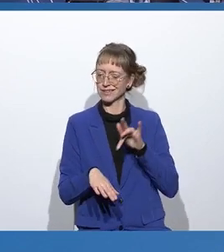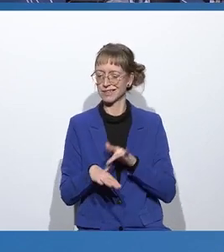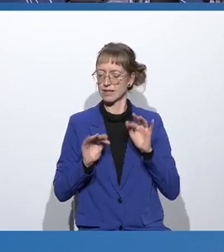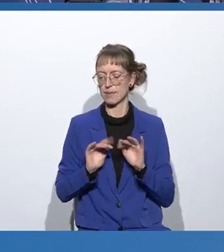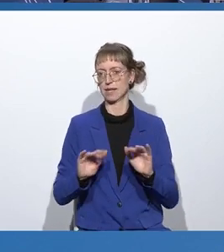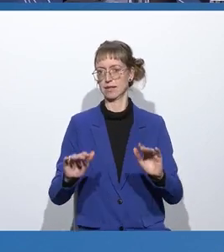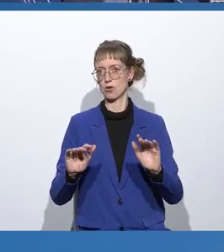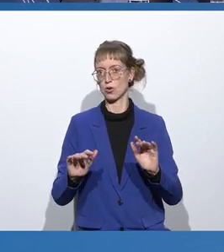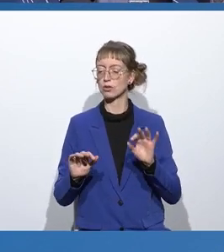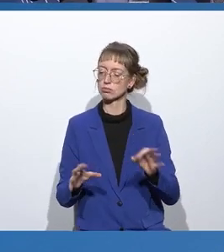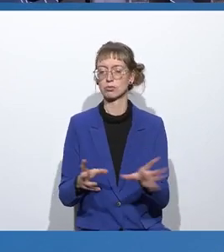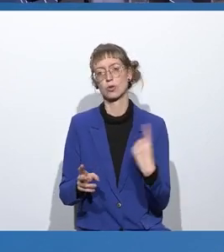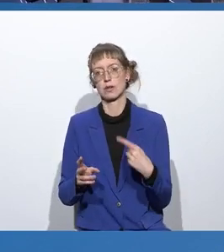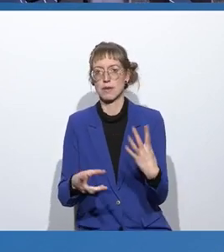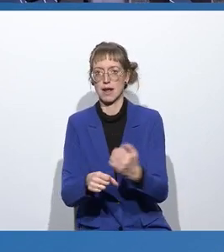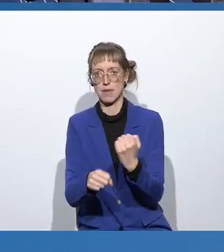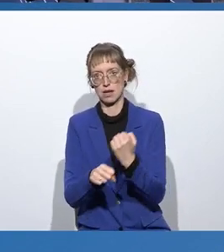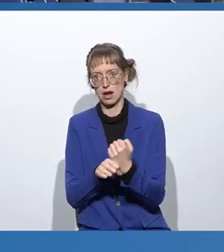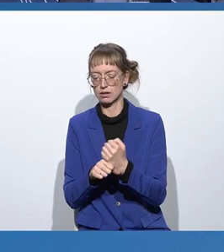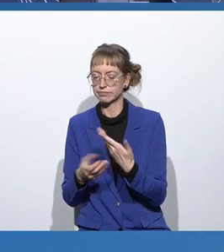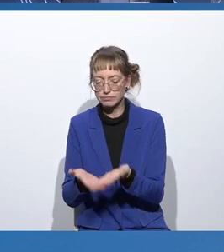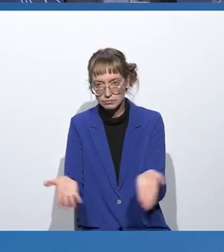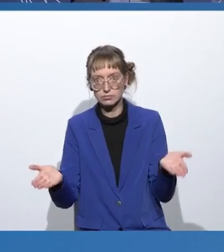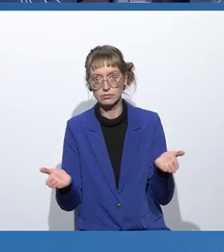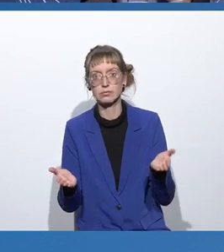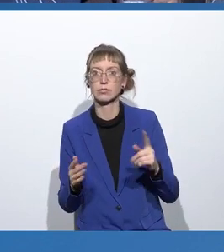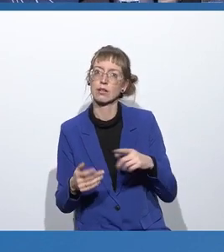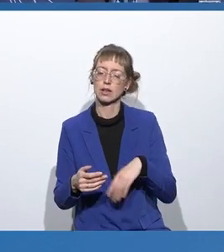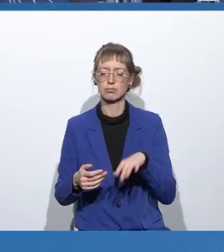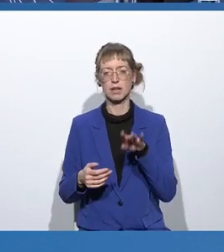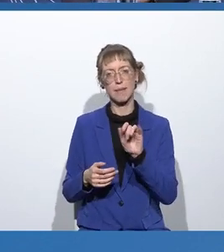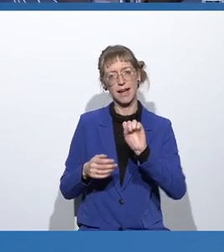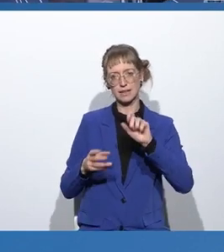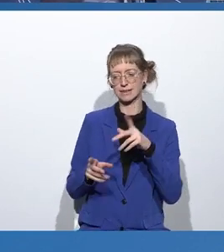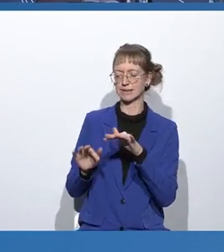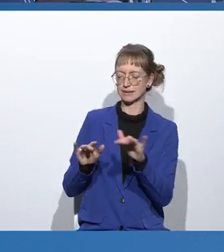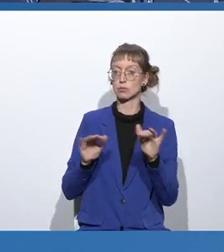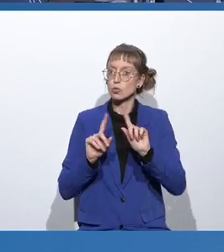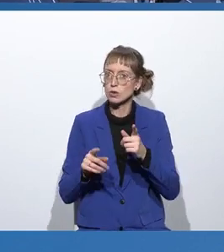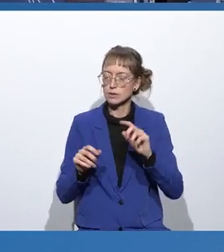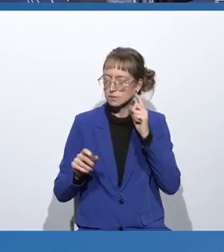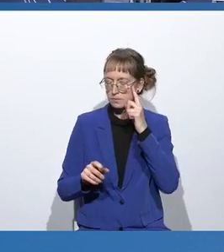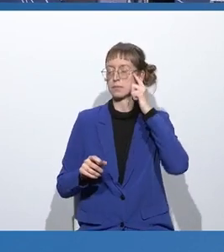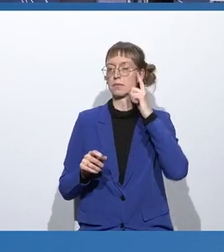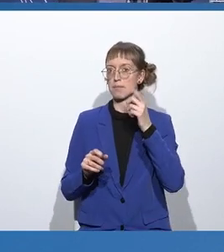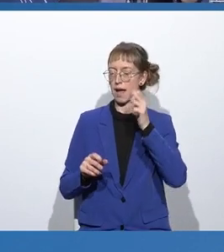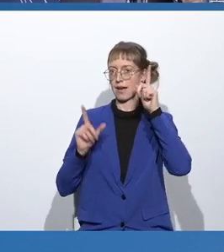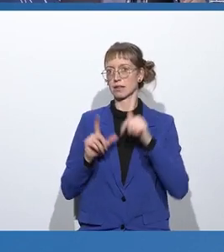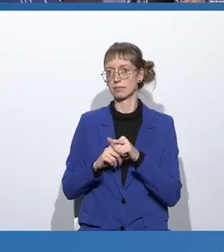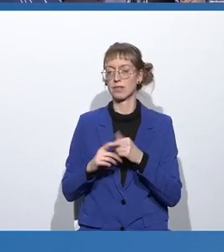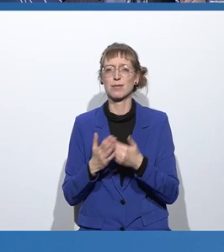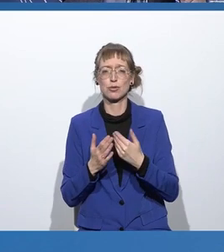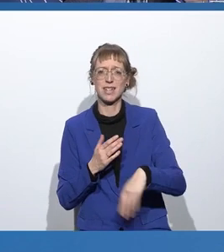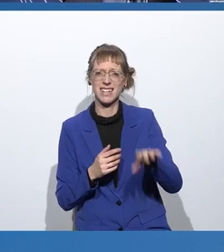es überschreiben, unsere Mitarbeitenden dafür, auf solche Verzerrungen zu achten. Also wir führen E-Learnings durch mit konkreten